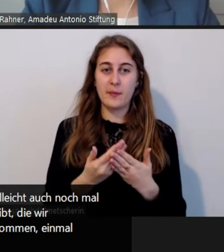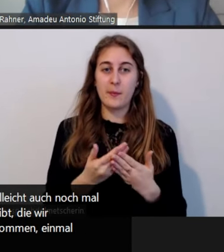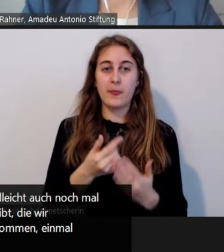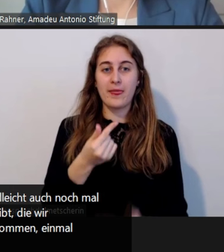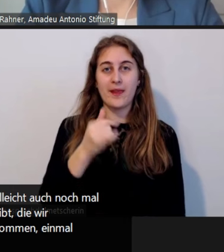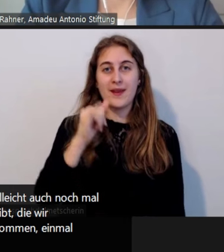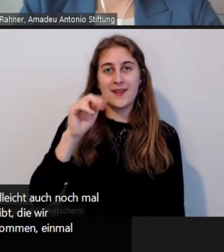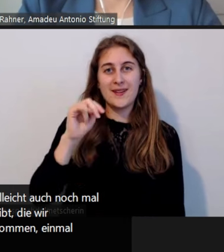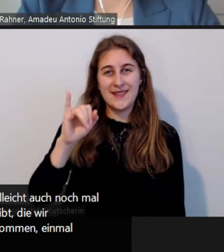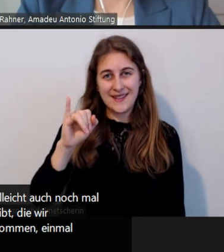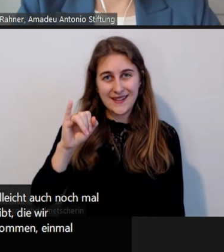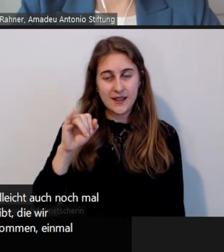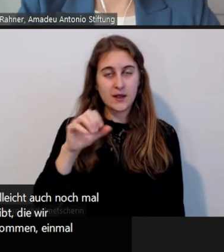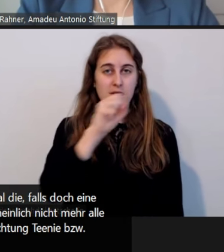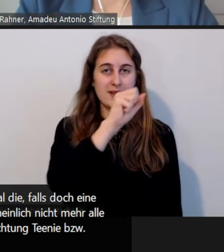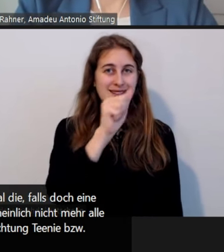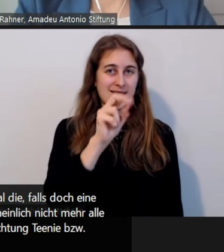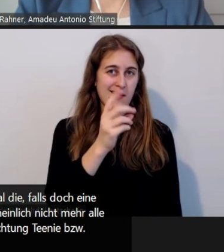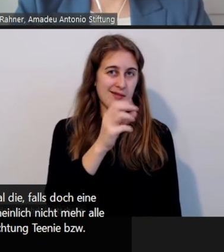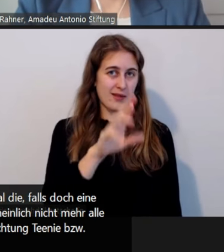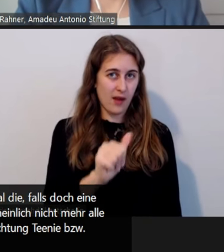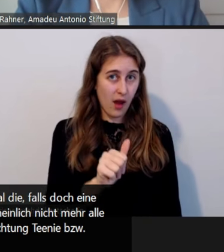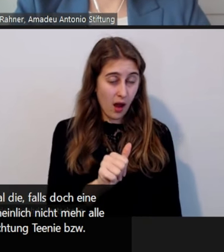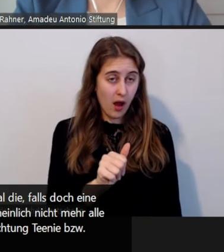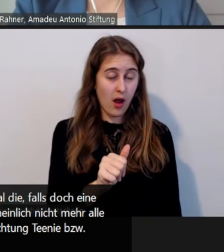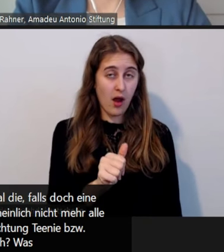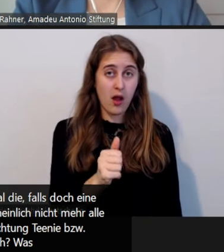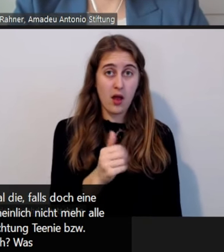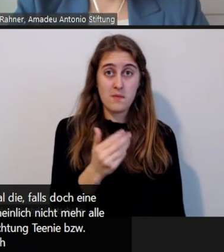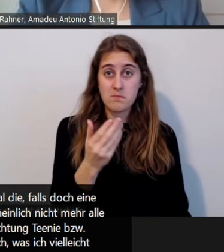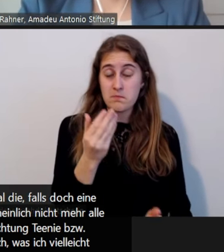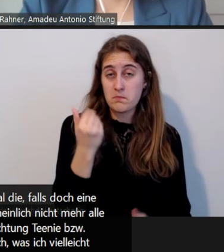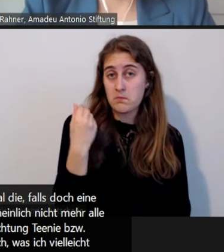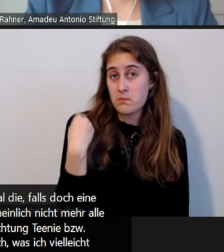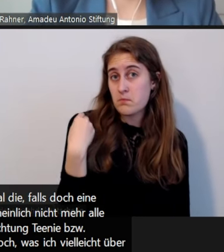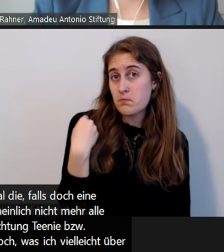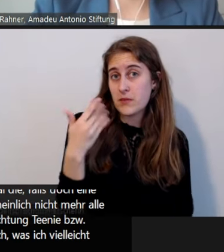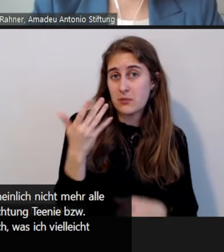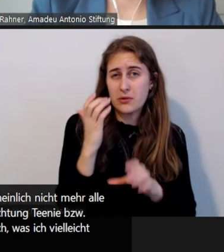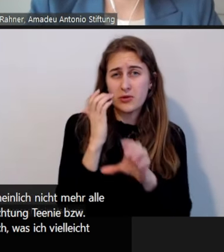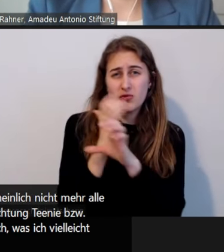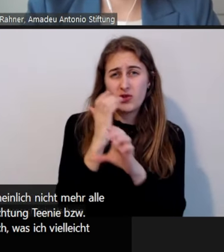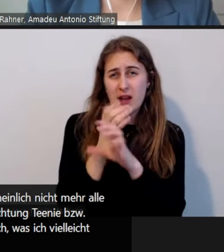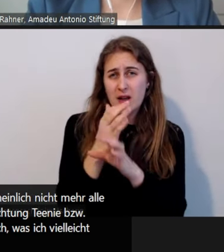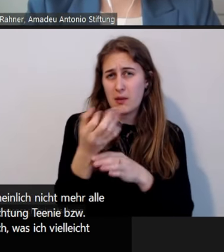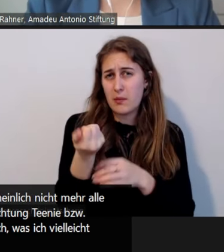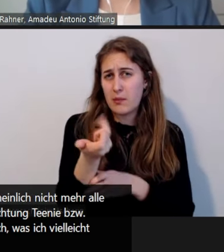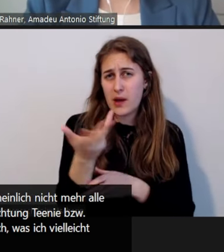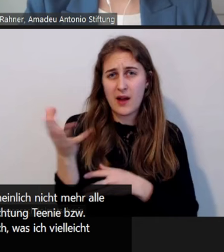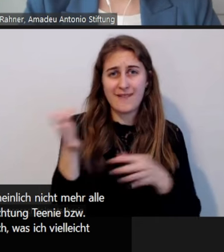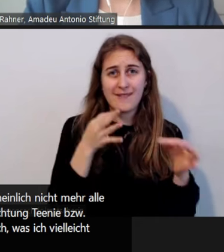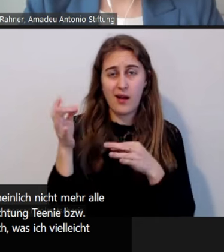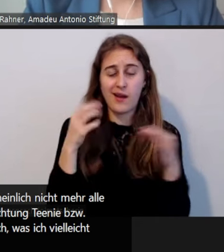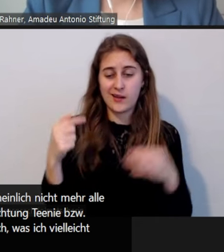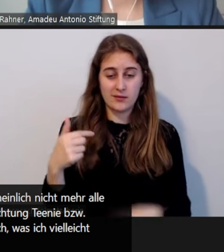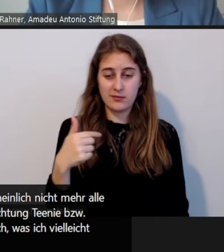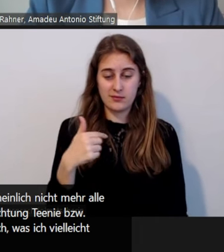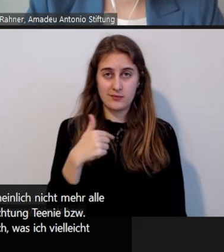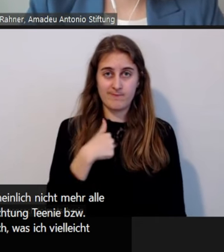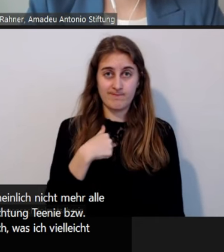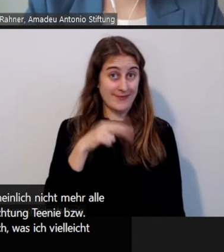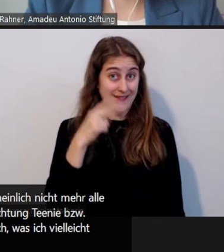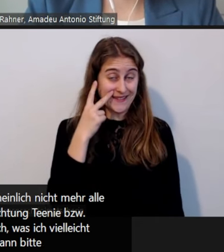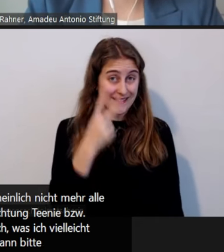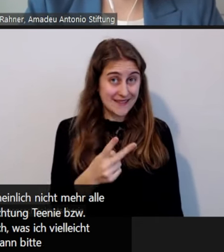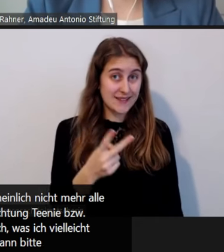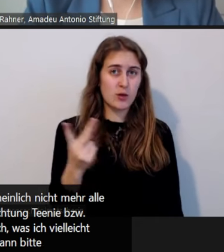beziehungsweise Sandra Tini. Gibt es da was aus dem Chat noch, was ich vielleicht übersehen habe? Oder was noch wichtig wäre?